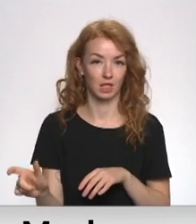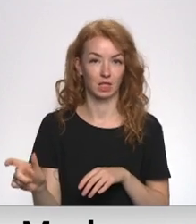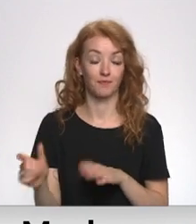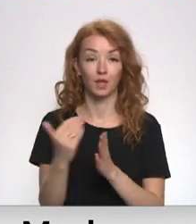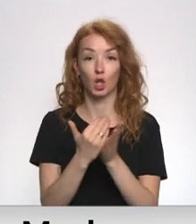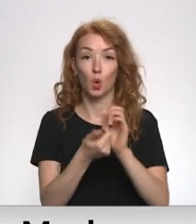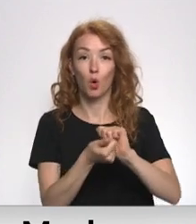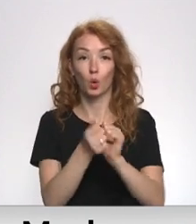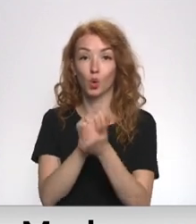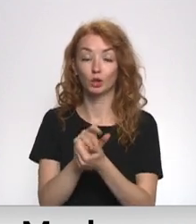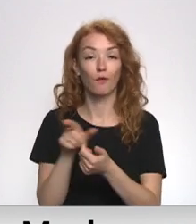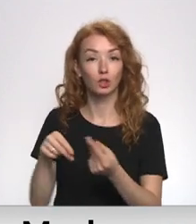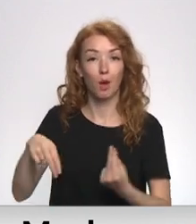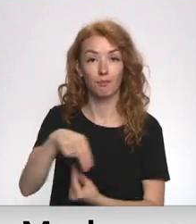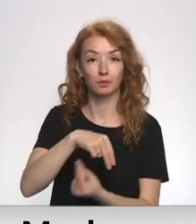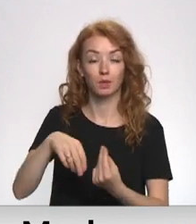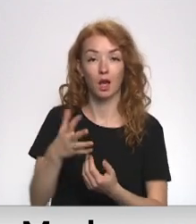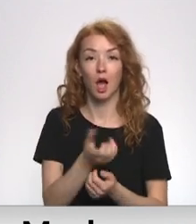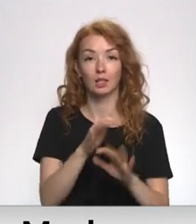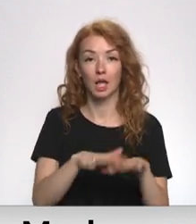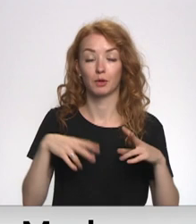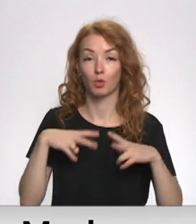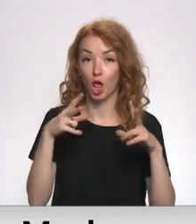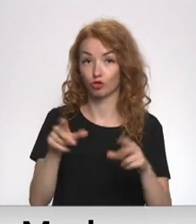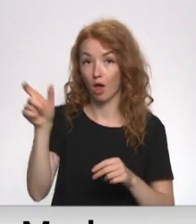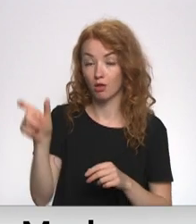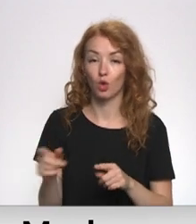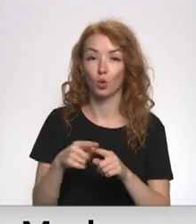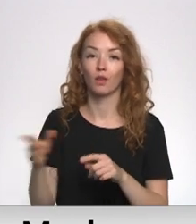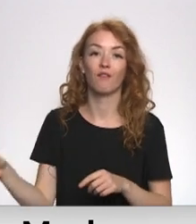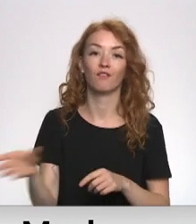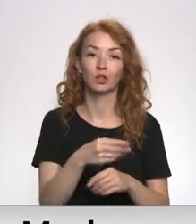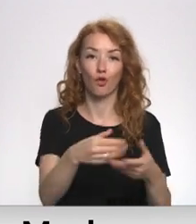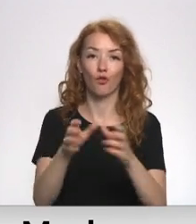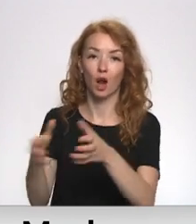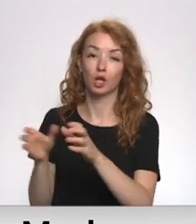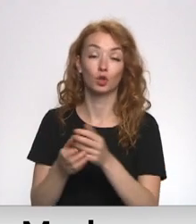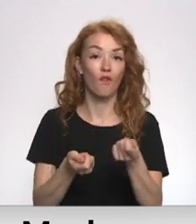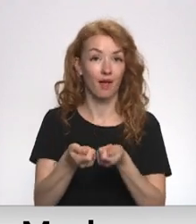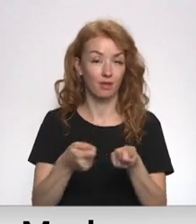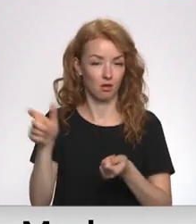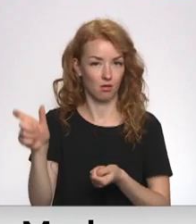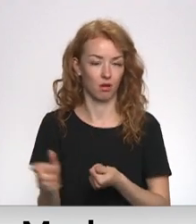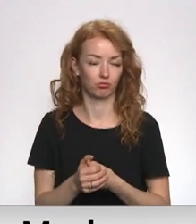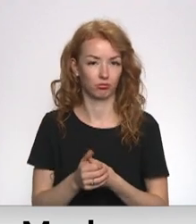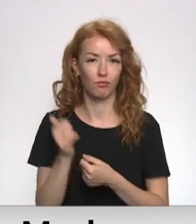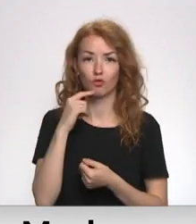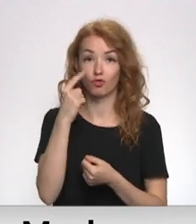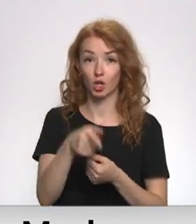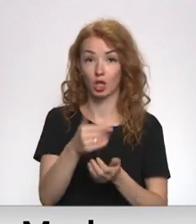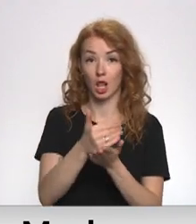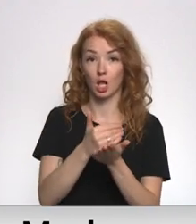grozījumus Levits ir apspriedis ar saimas priekšsādētāju un visu saimas frakciju vadītājiem. Kā skaidroja Levits, likuma grozījumi